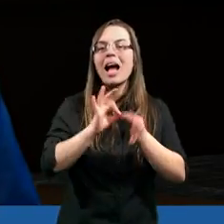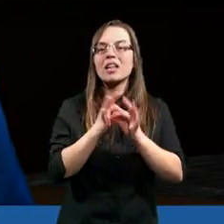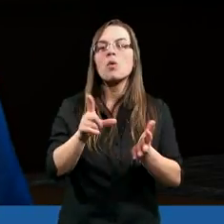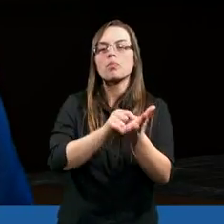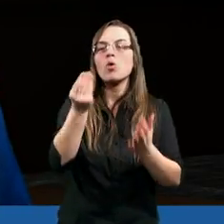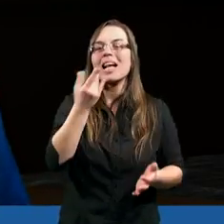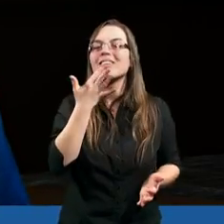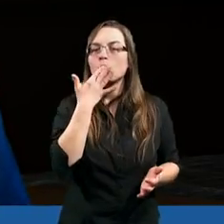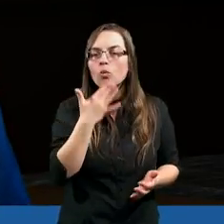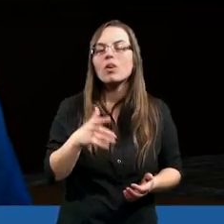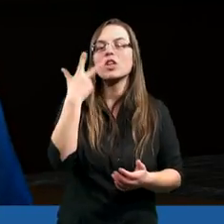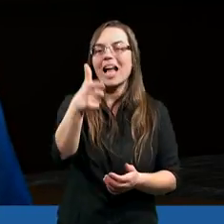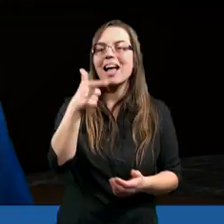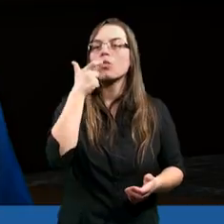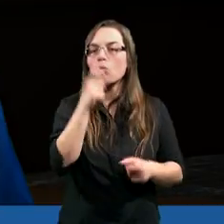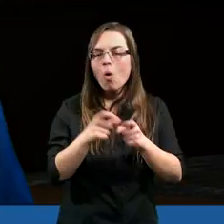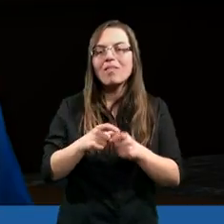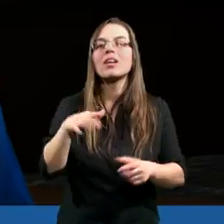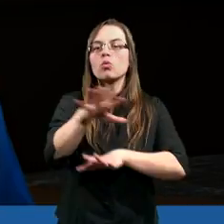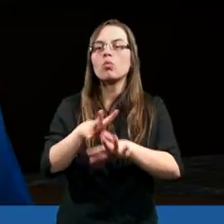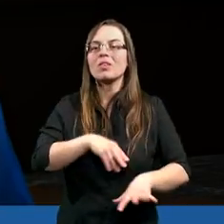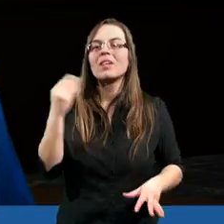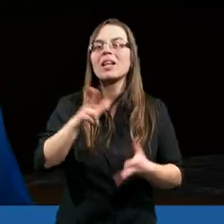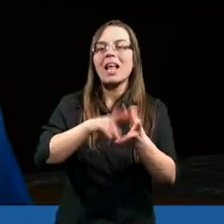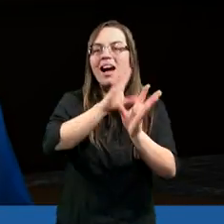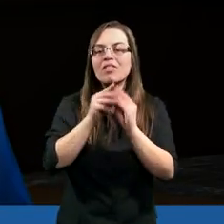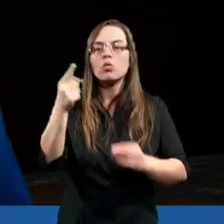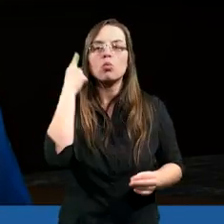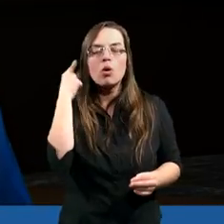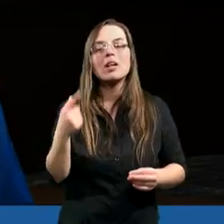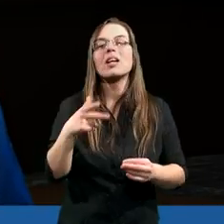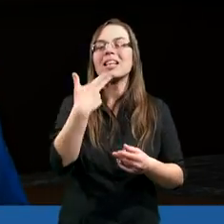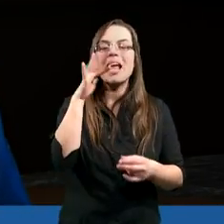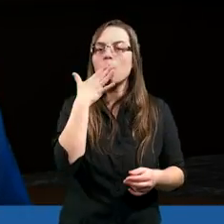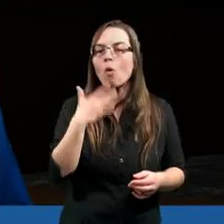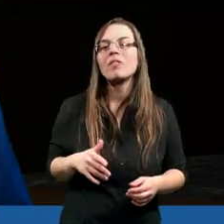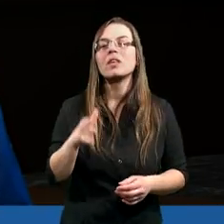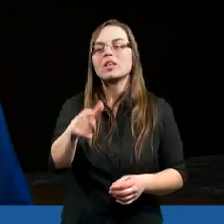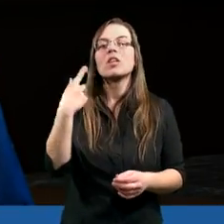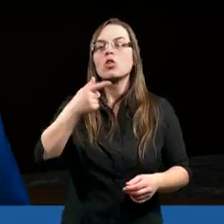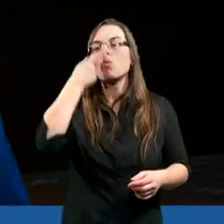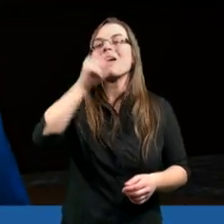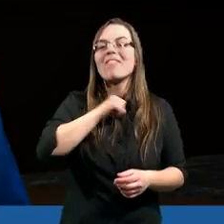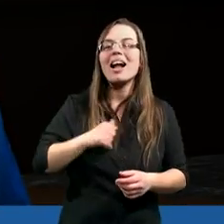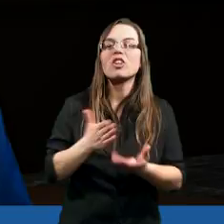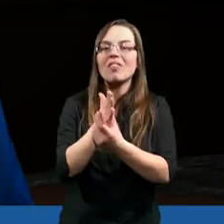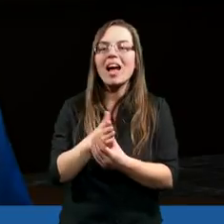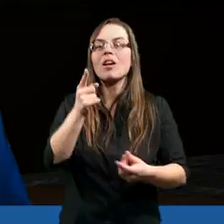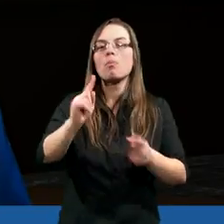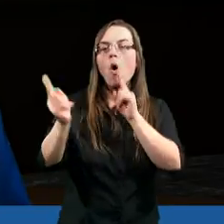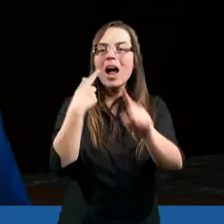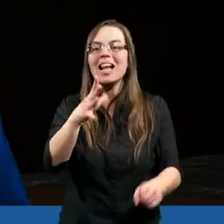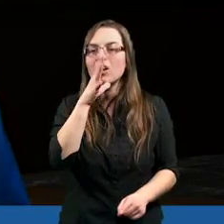a gdy Piotr jeszcze mówił, te słowa, wstąpił Duch Święty na wszystkich słuchających tej mowy i zdumiewali się wierni